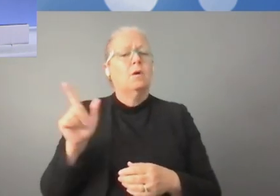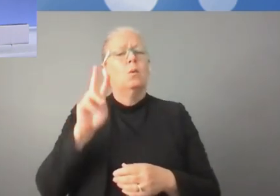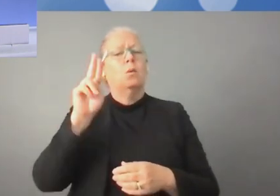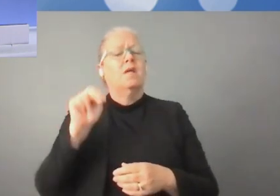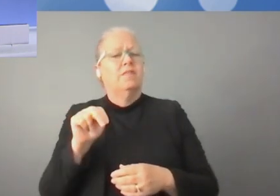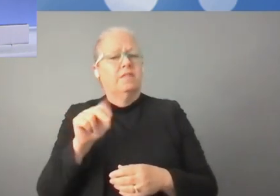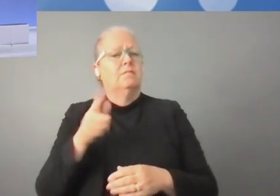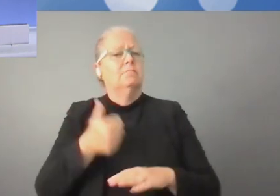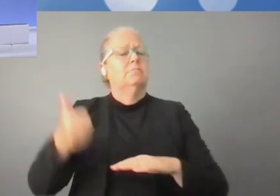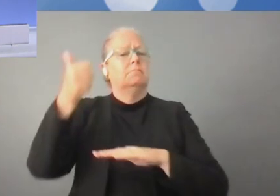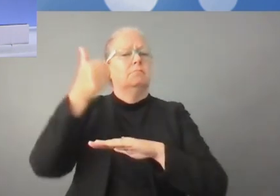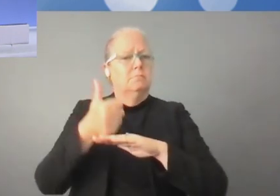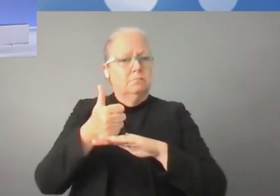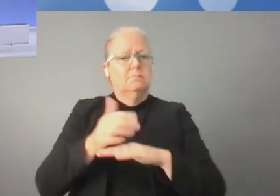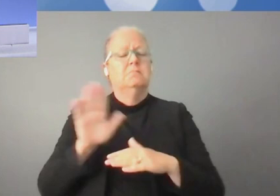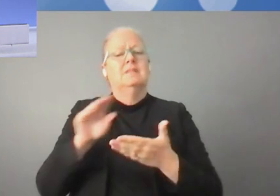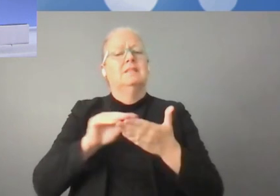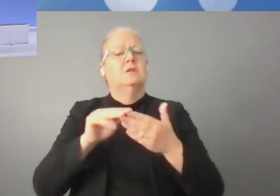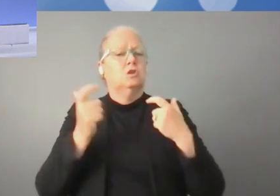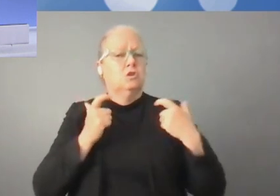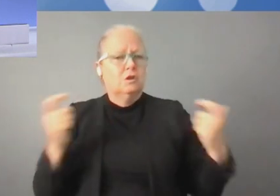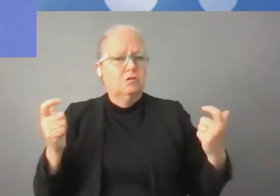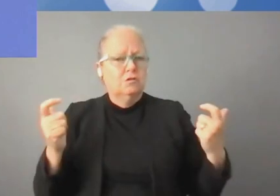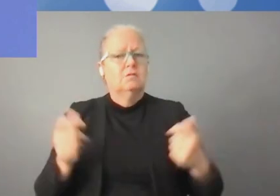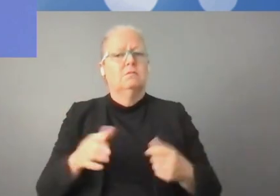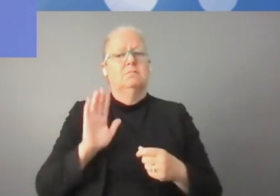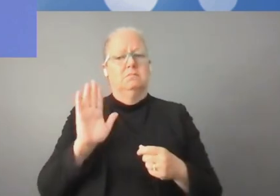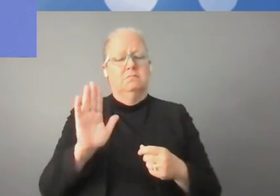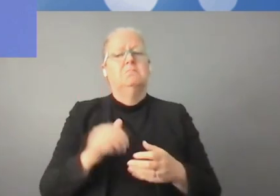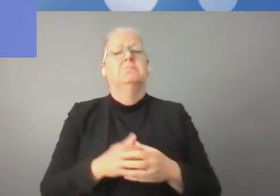à Madame Maria Francesca Spatolisano,